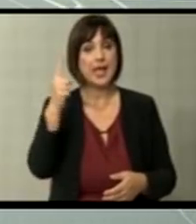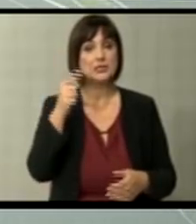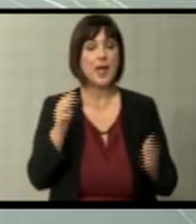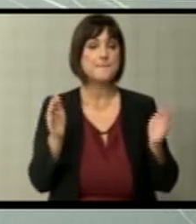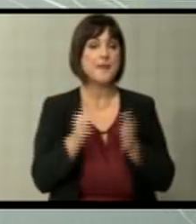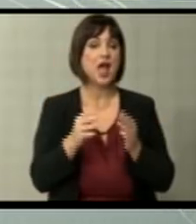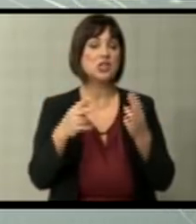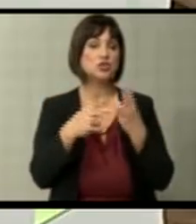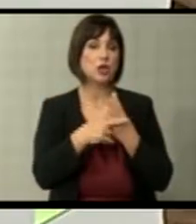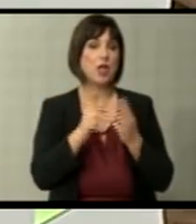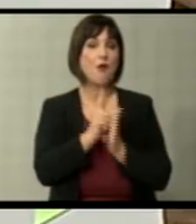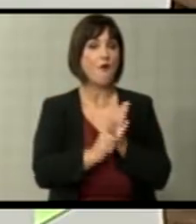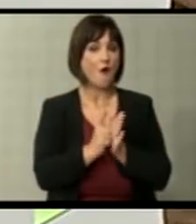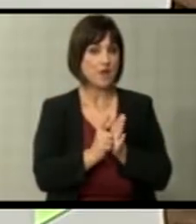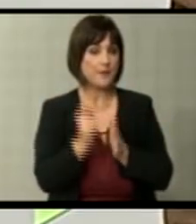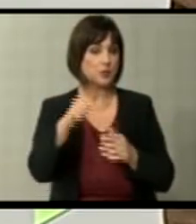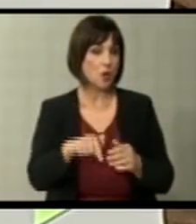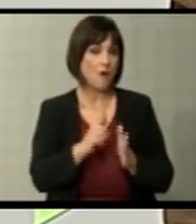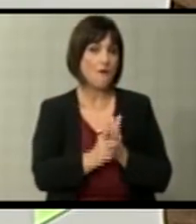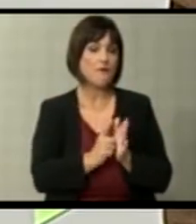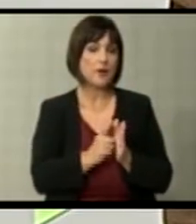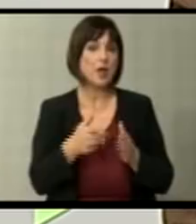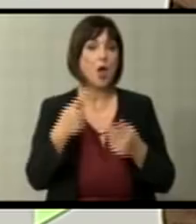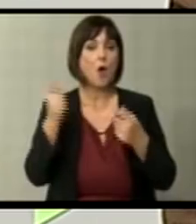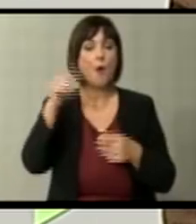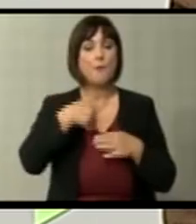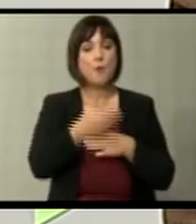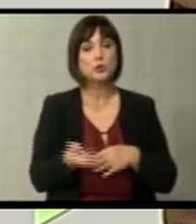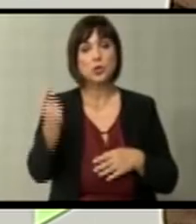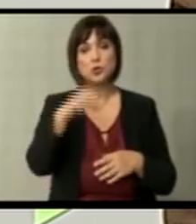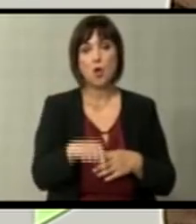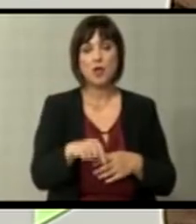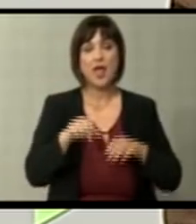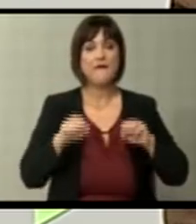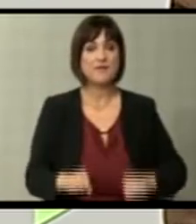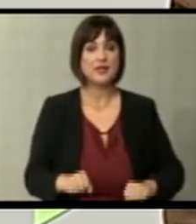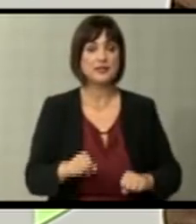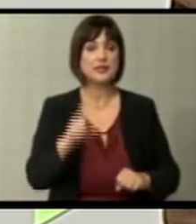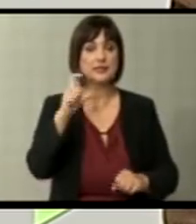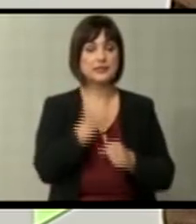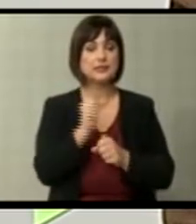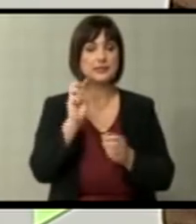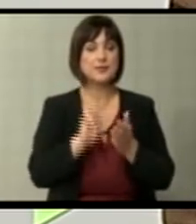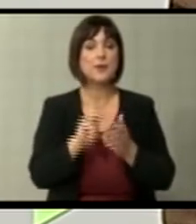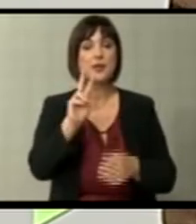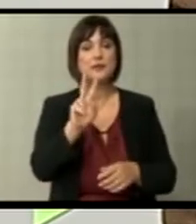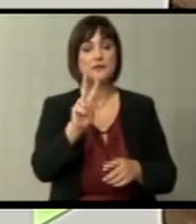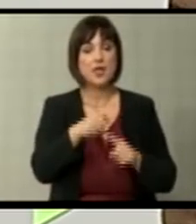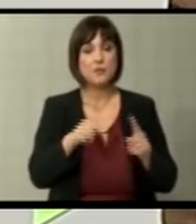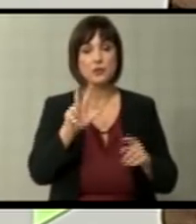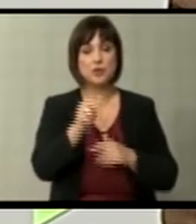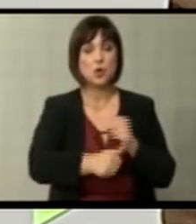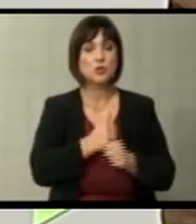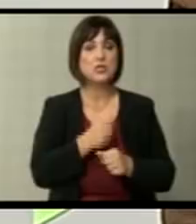Мал Шенген дојаѓа во период кога после дојаѓањето на власт на СДСМ пред 2,5-3 години и